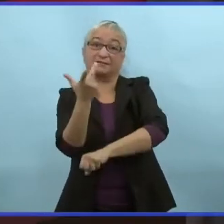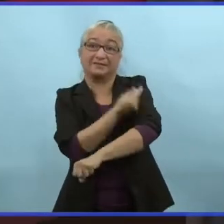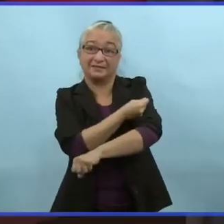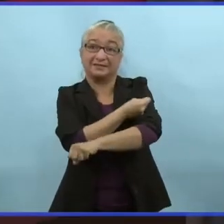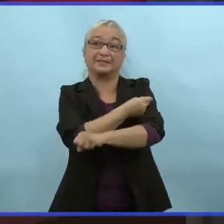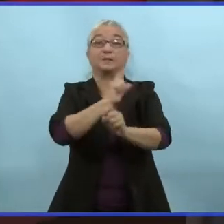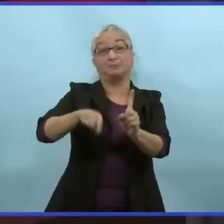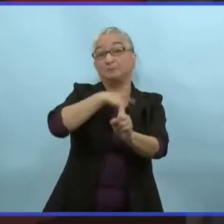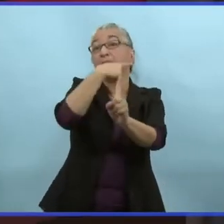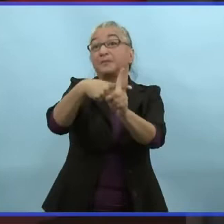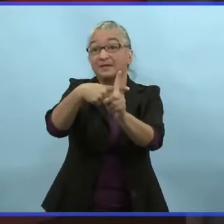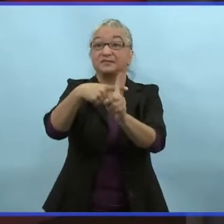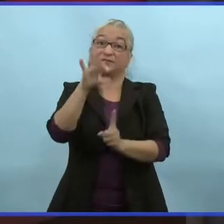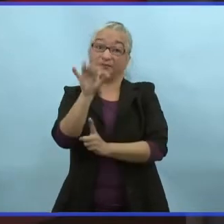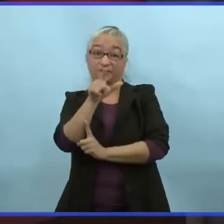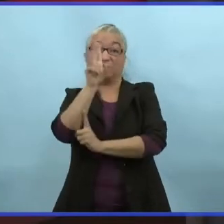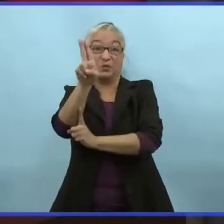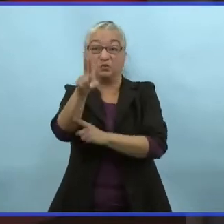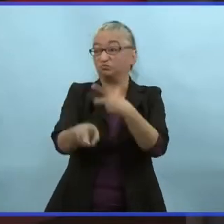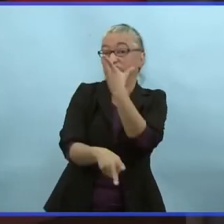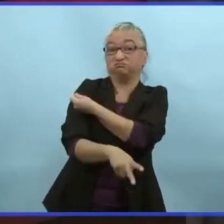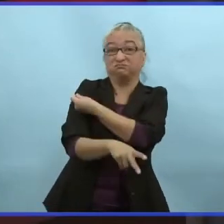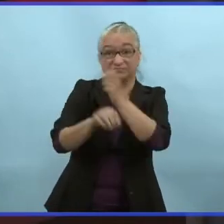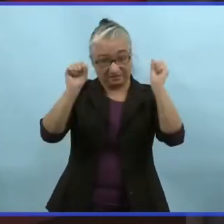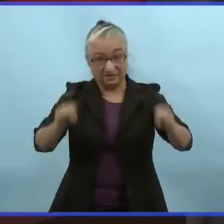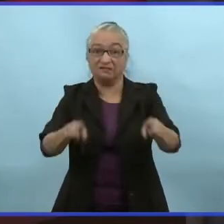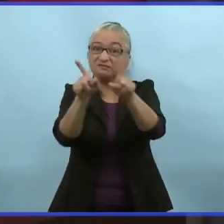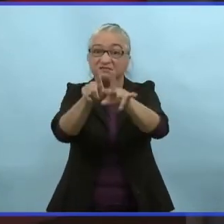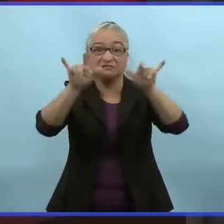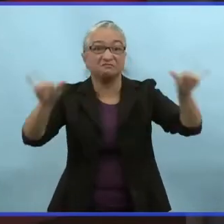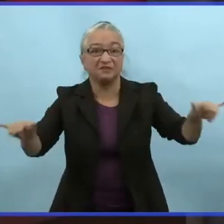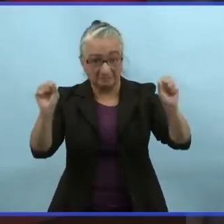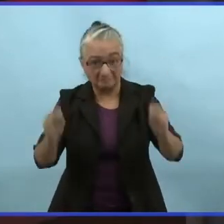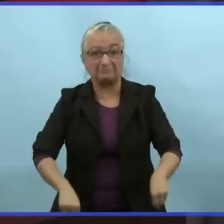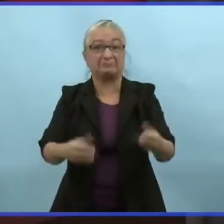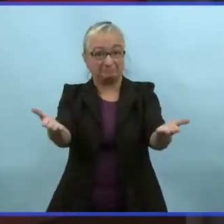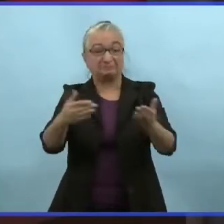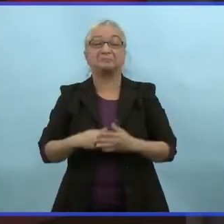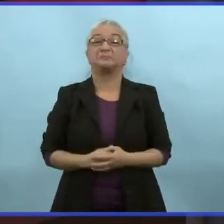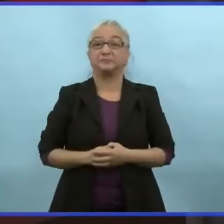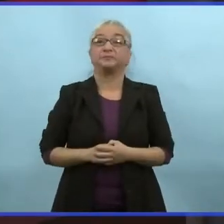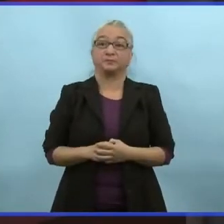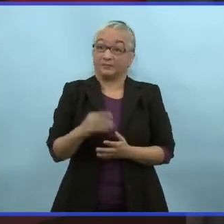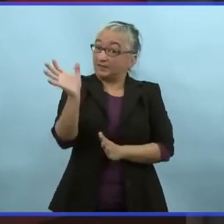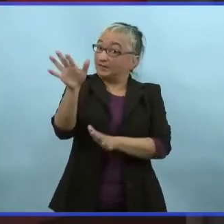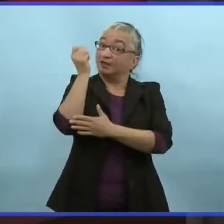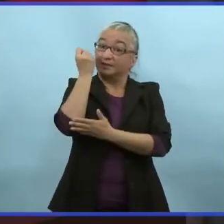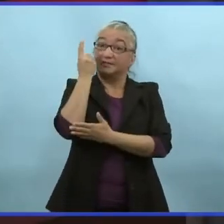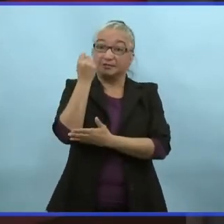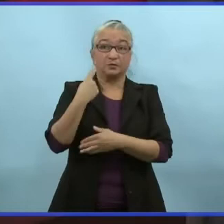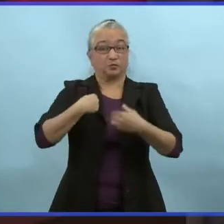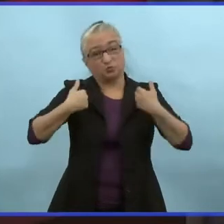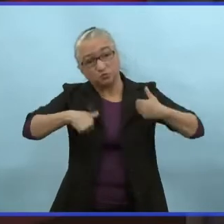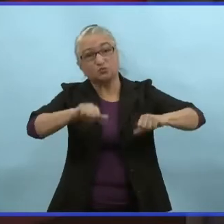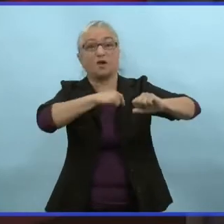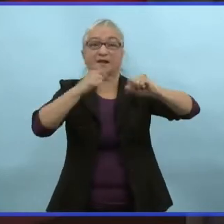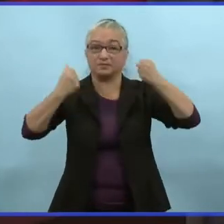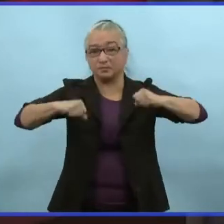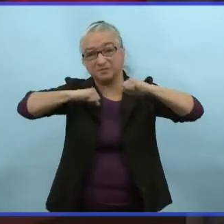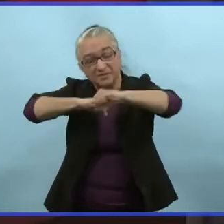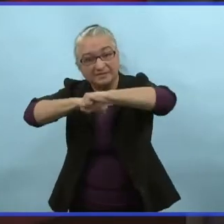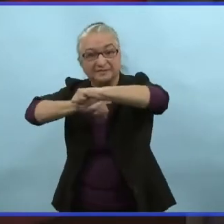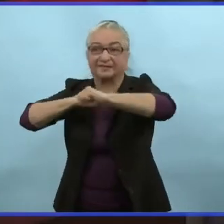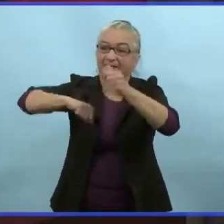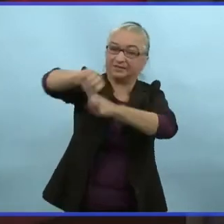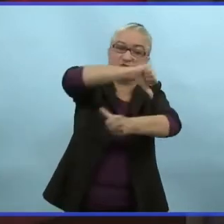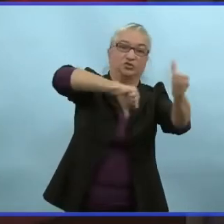endroits dans la province. Vous pouvez prendre rendez-vous en ligne par téléphone ou même vous rendre dans une clinique sans rendez-vous. Les ordres